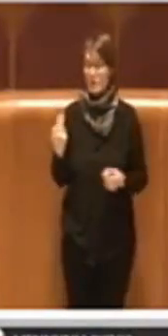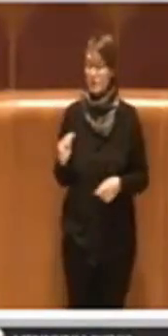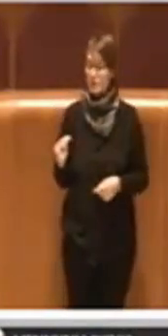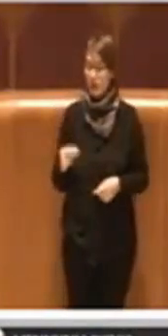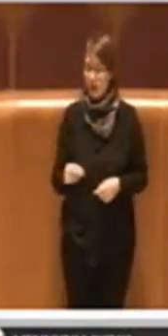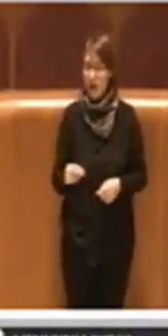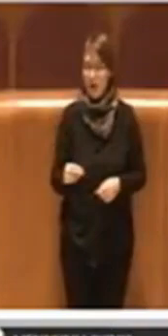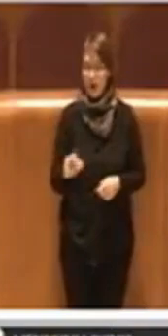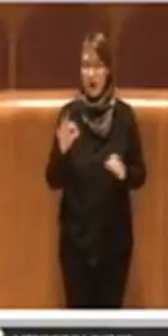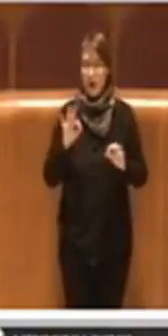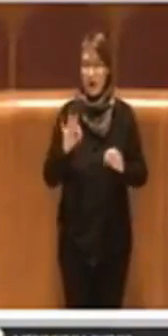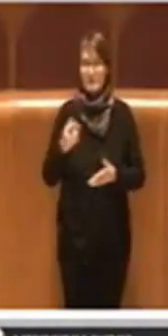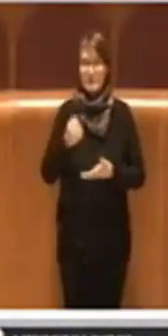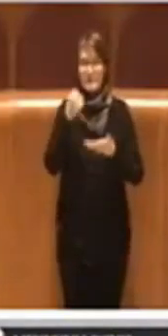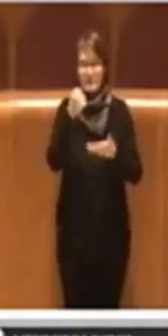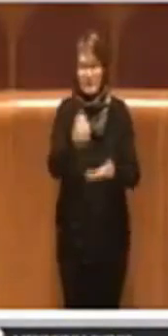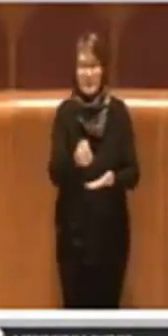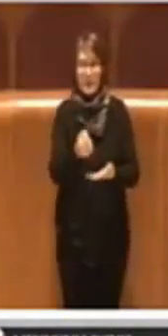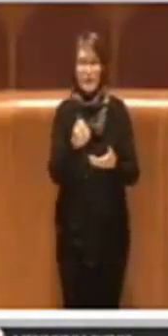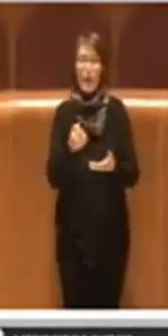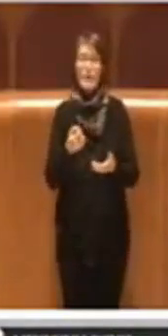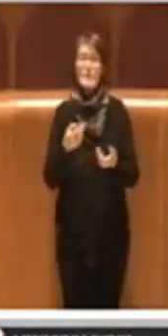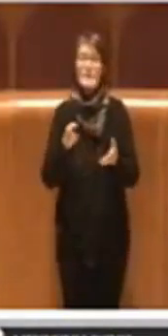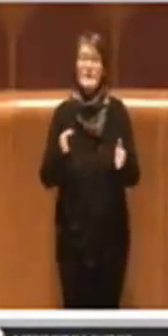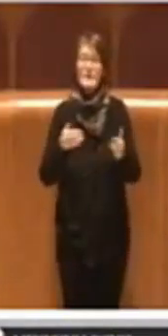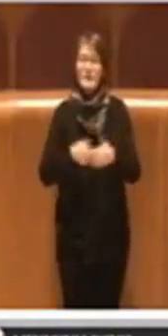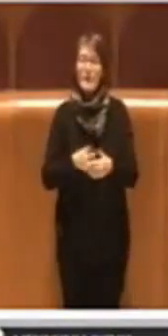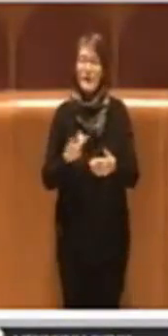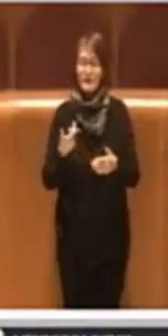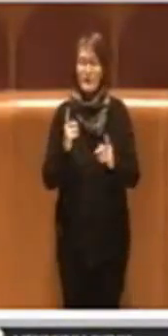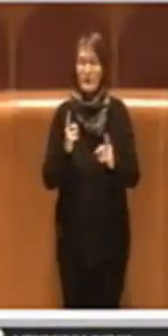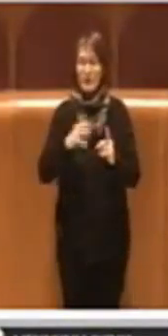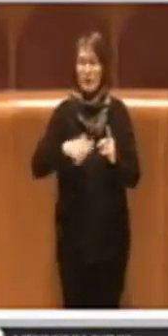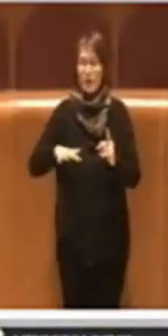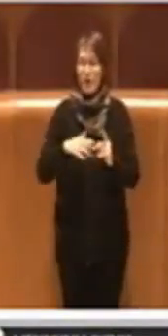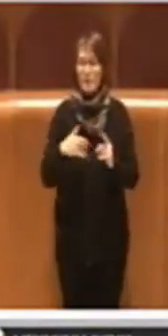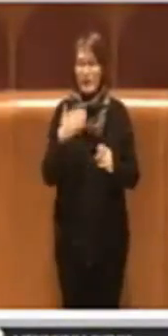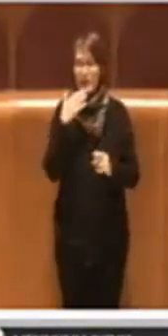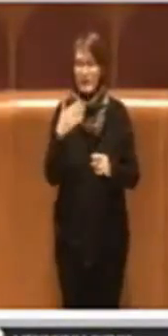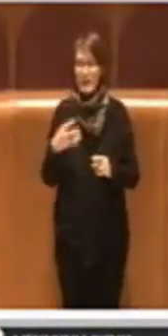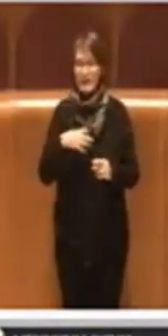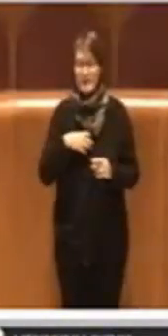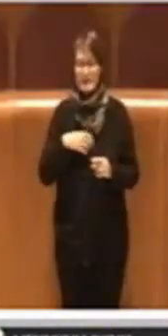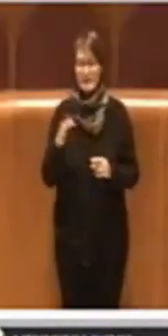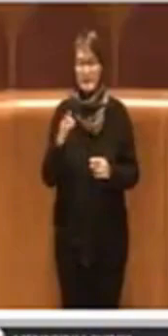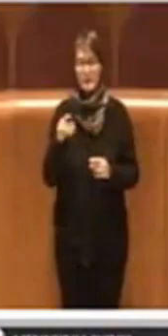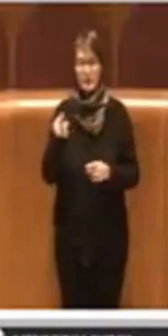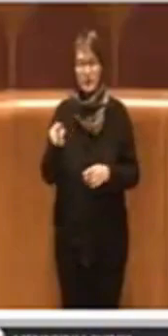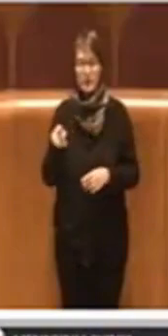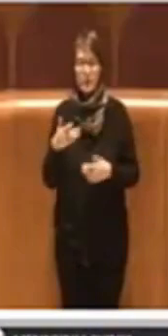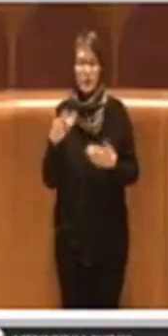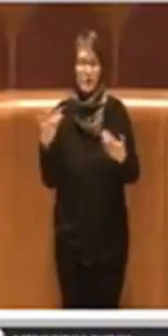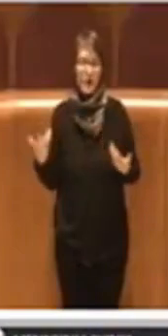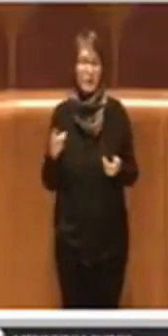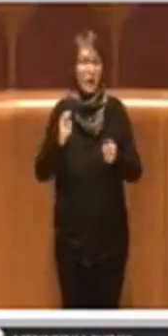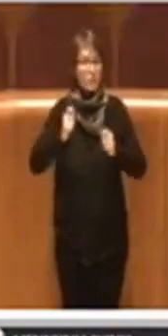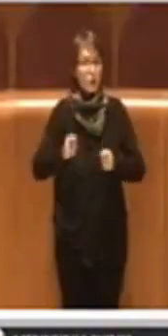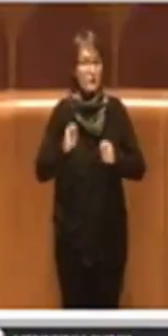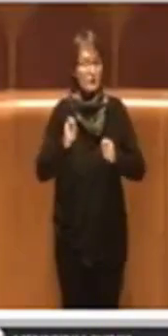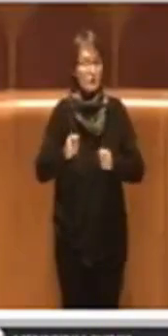'assessore Fiorini e perciò queste botticelle andranno in dei parchi